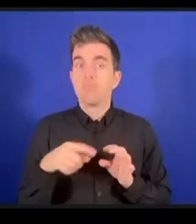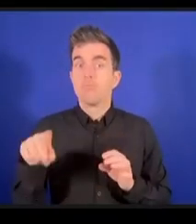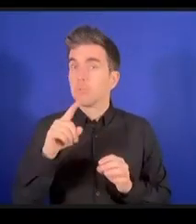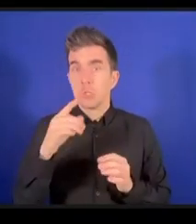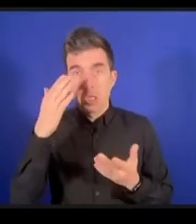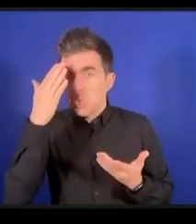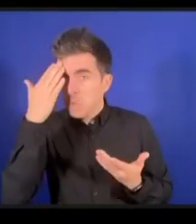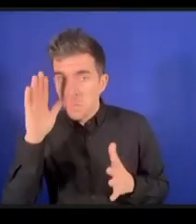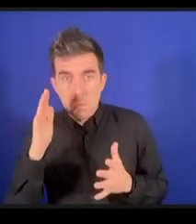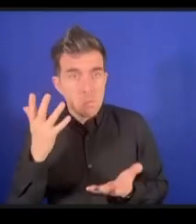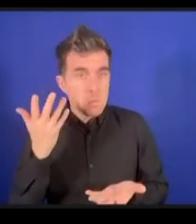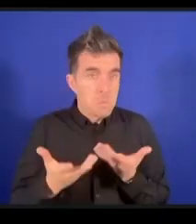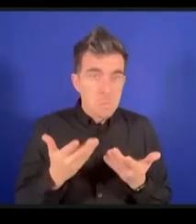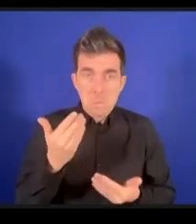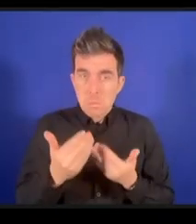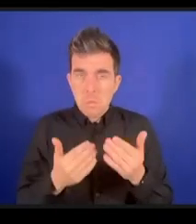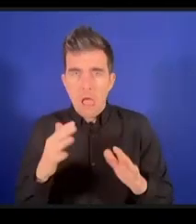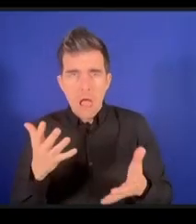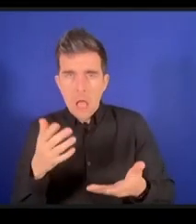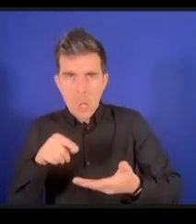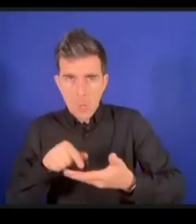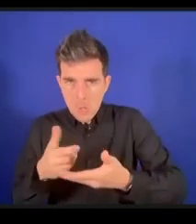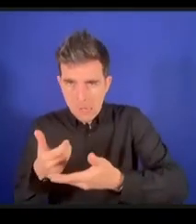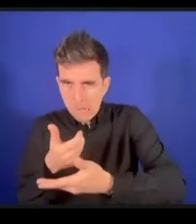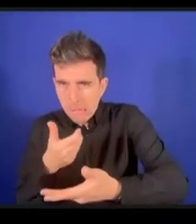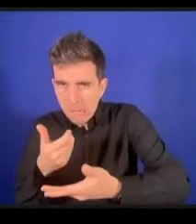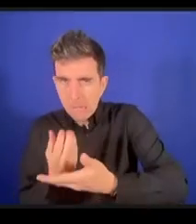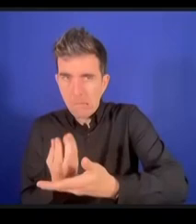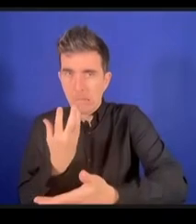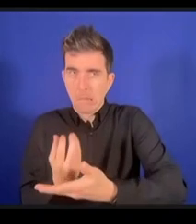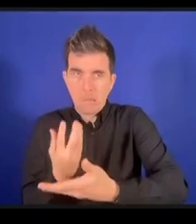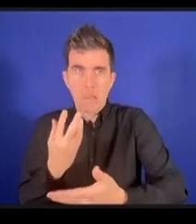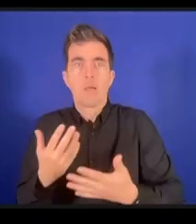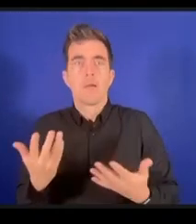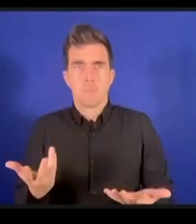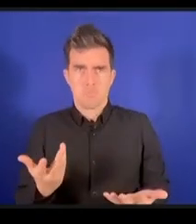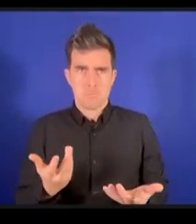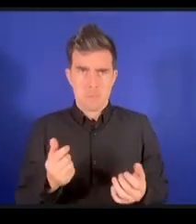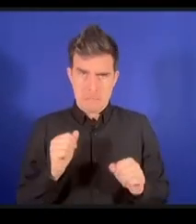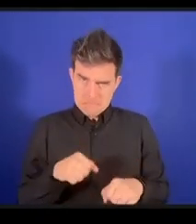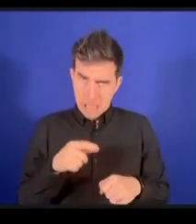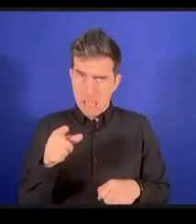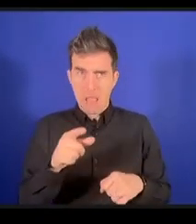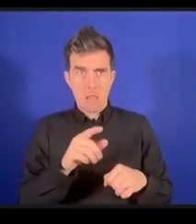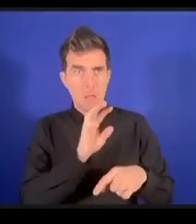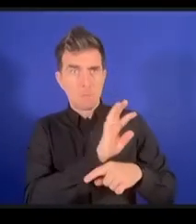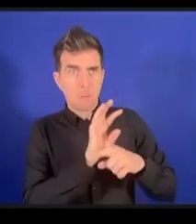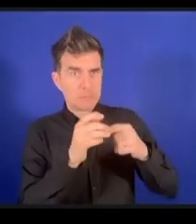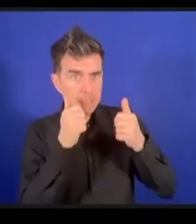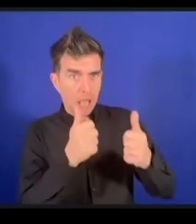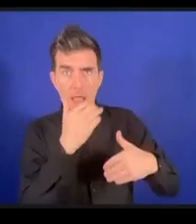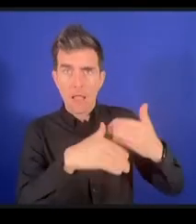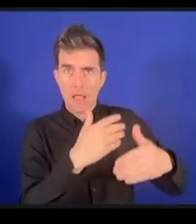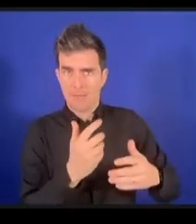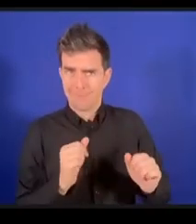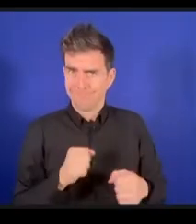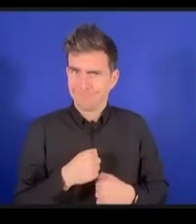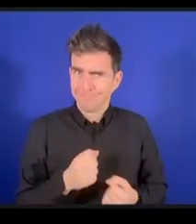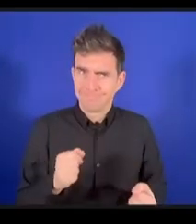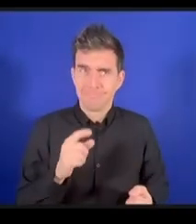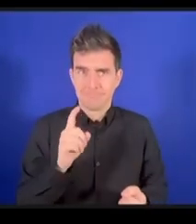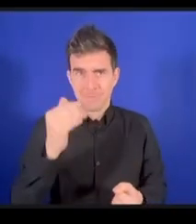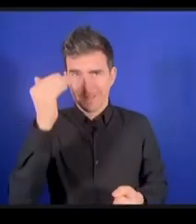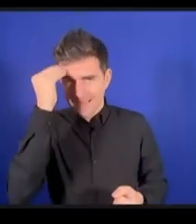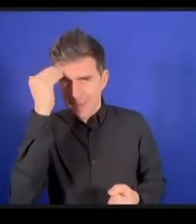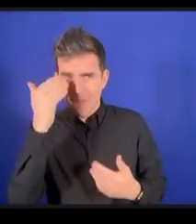'écran ou comment justement utiliser un dispositif de lecture d'écran ça ne servira à rien